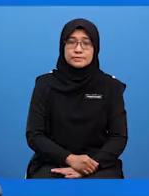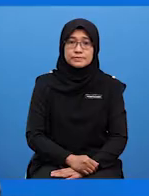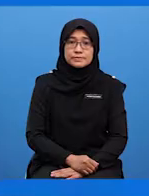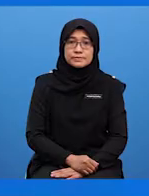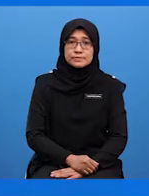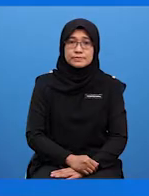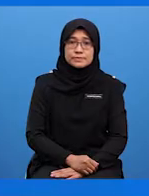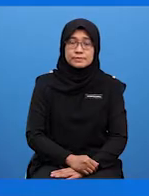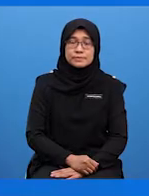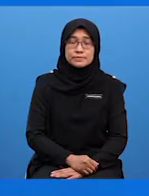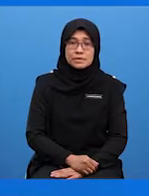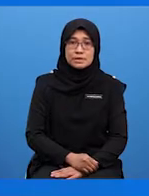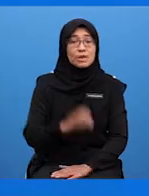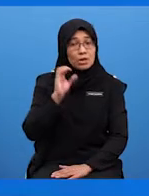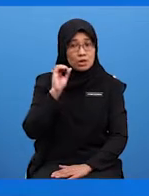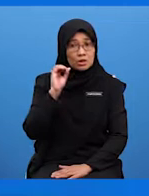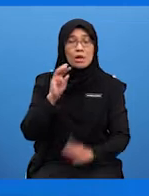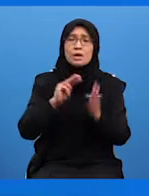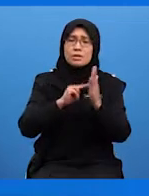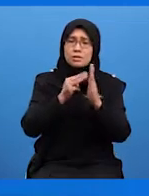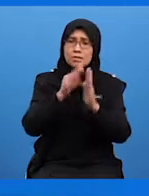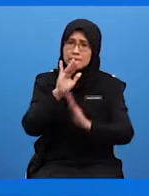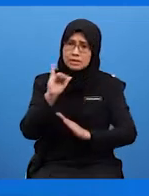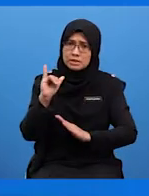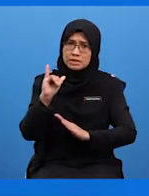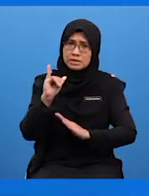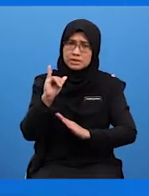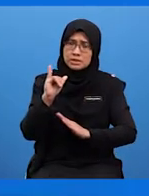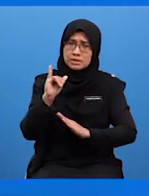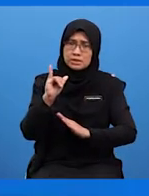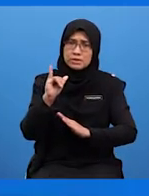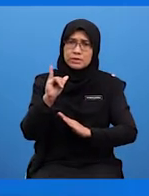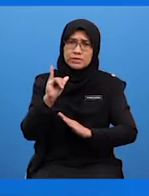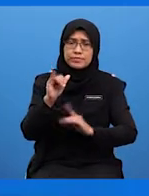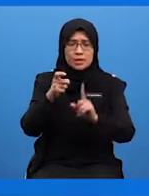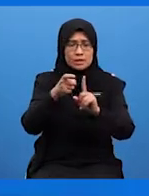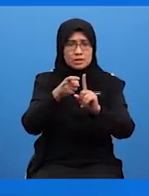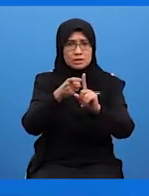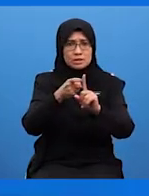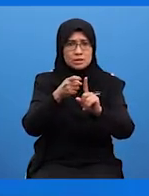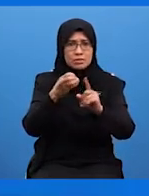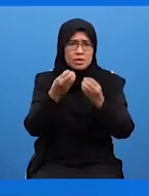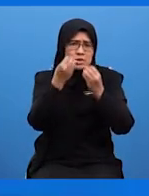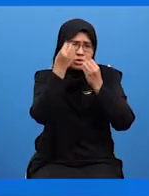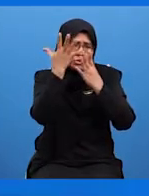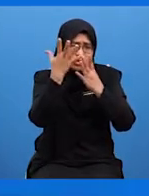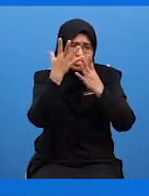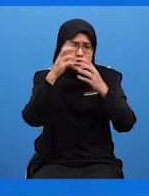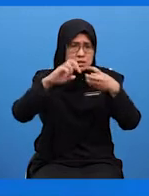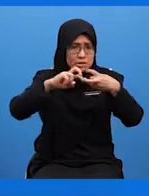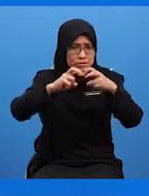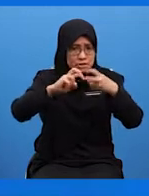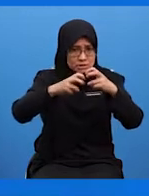Oh maknanya Cikgu Don Dapat saya simpulkan daripada cetusan permasalahan kajian